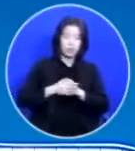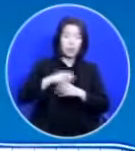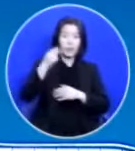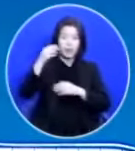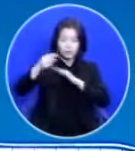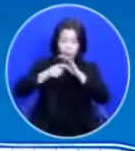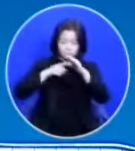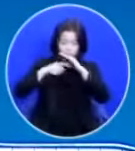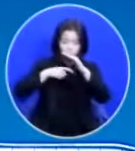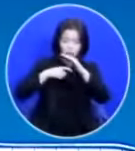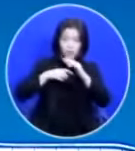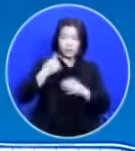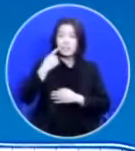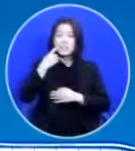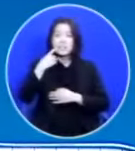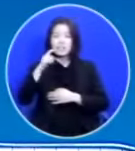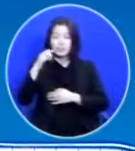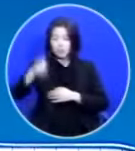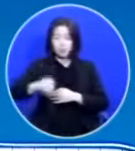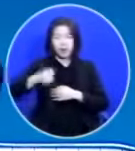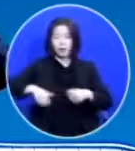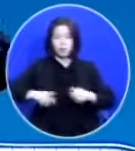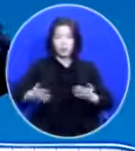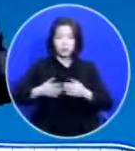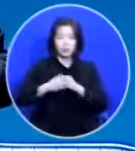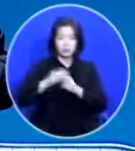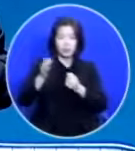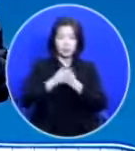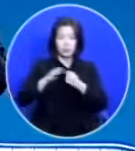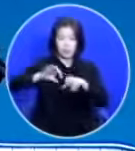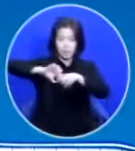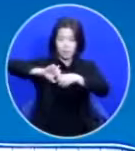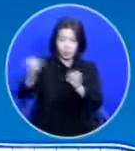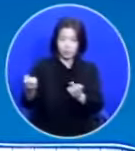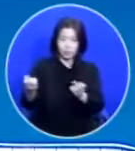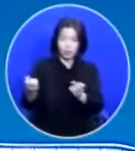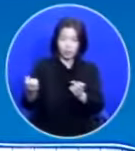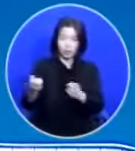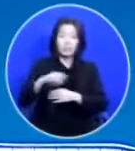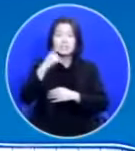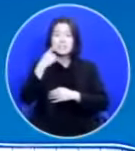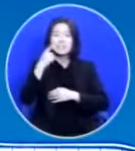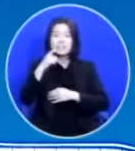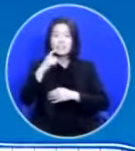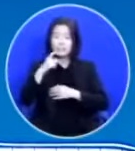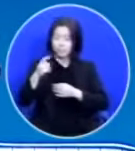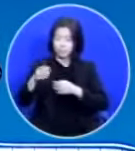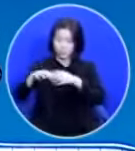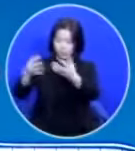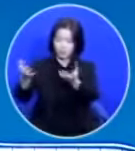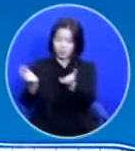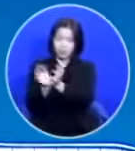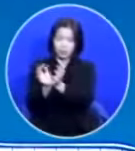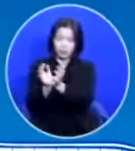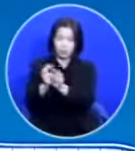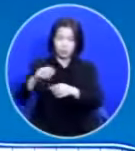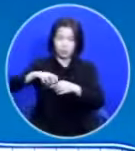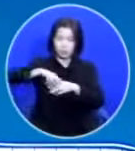소용이 있겠어요 금이 탐나지 그래서 지팡이를 부러뜨리고 그 손잡이 있는 부분에 금을